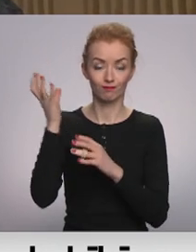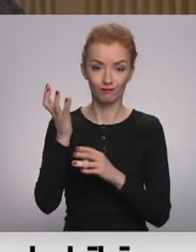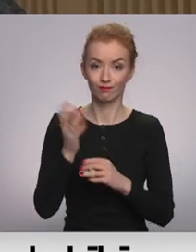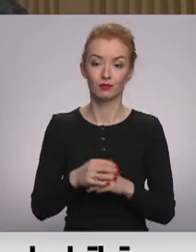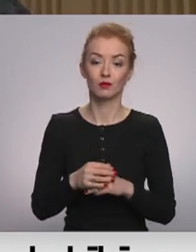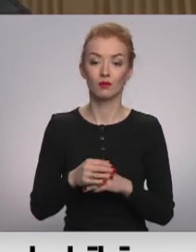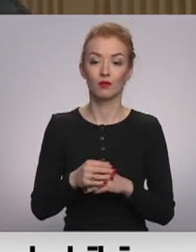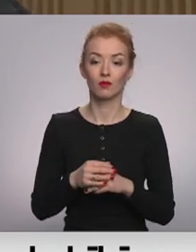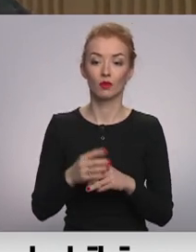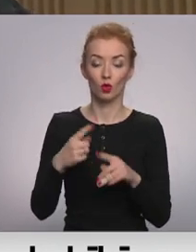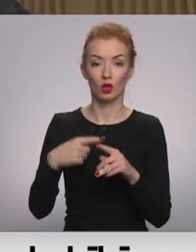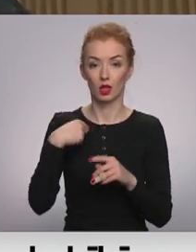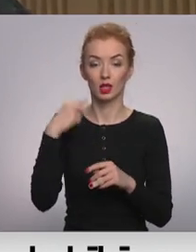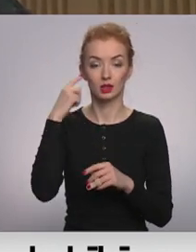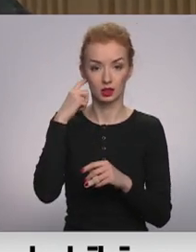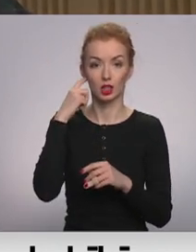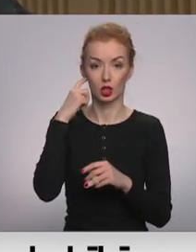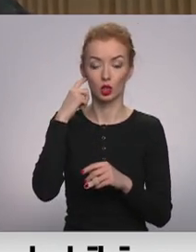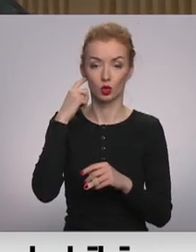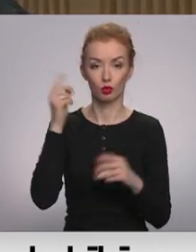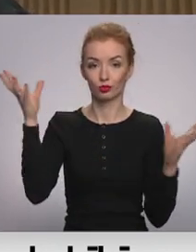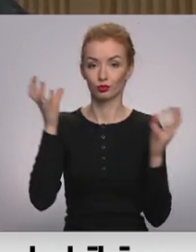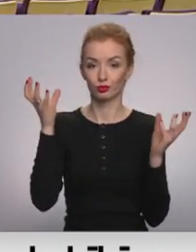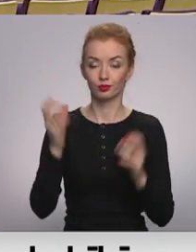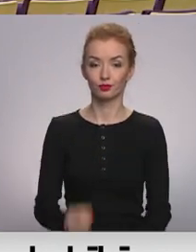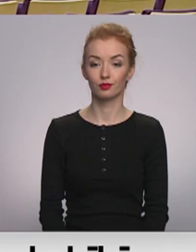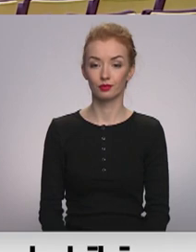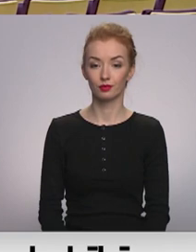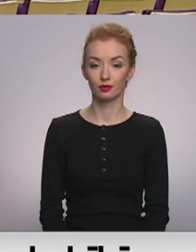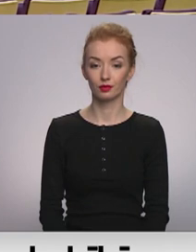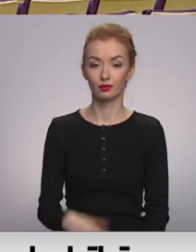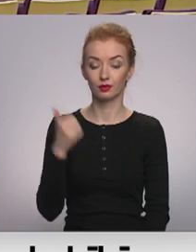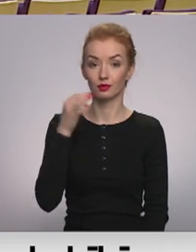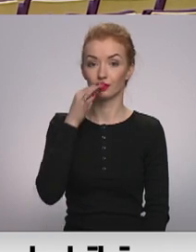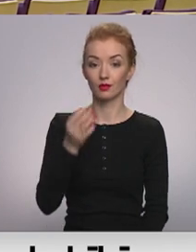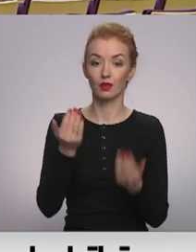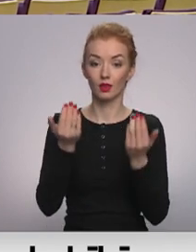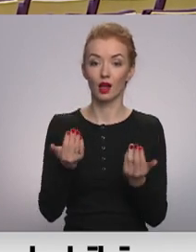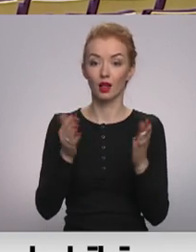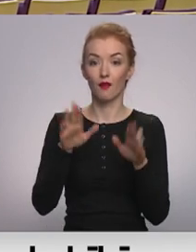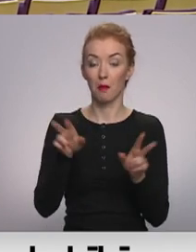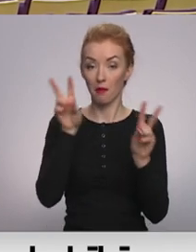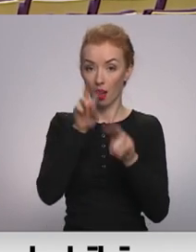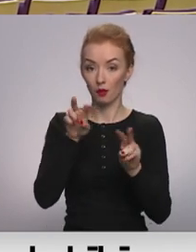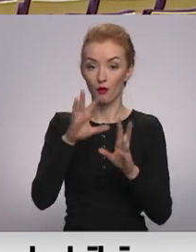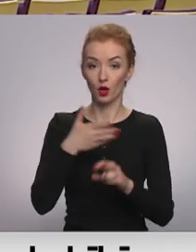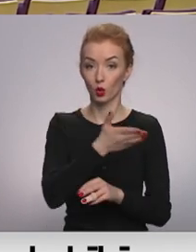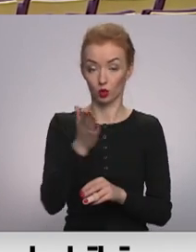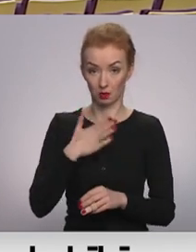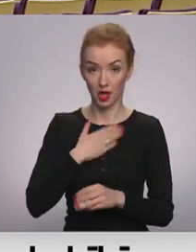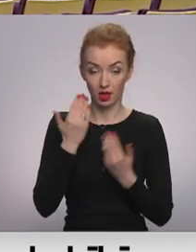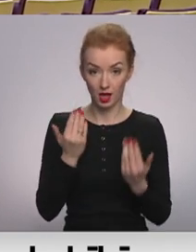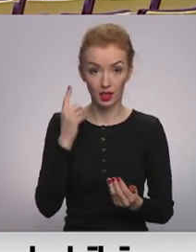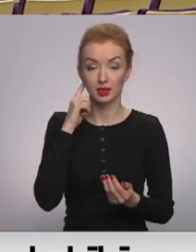šajā mirkulē es dzirdu paspaināt skaņu. Tagad mēs varētu pārbaudīt, vai mani jūs dzirdat